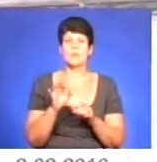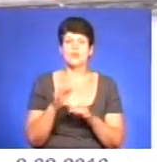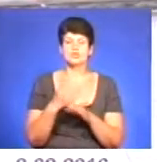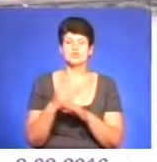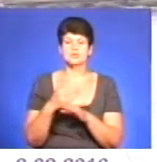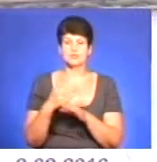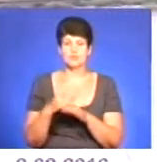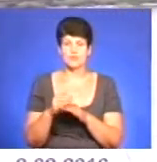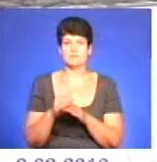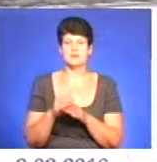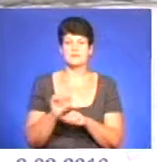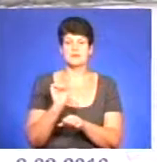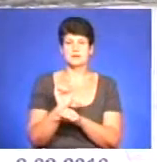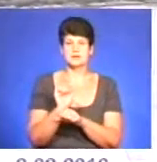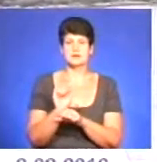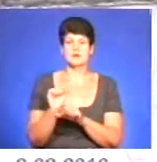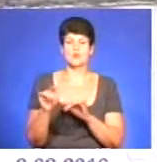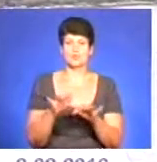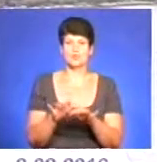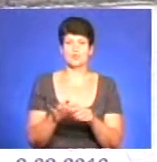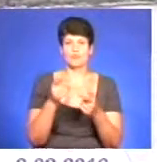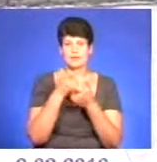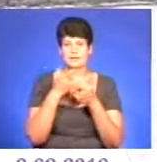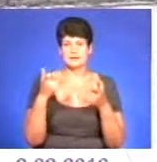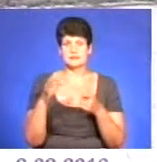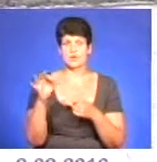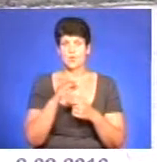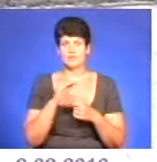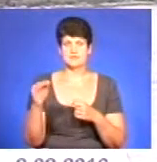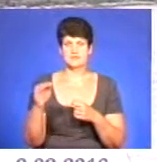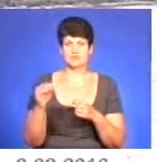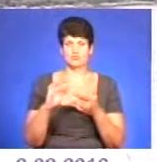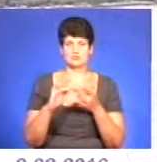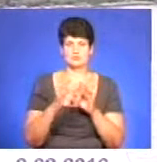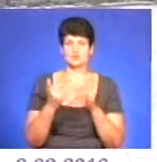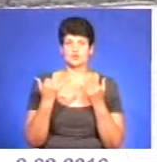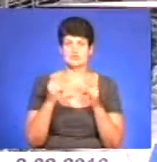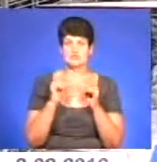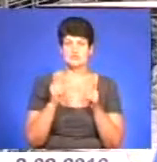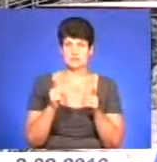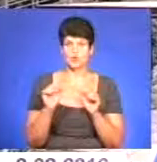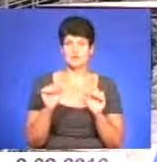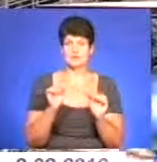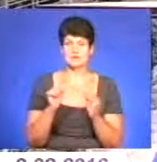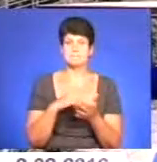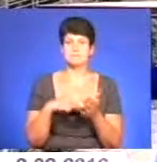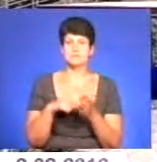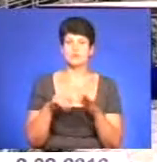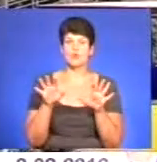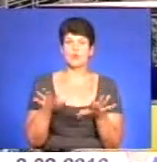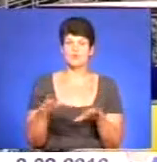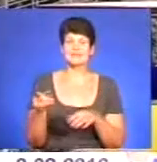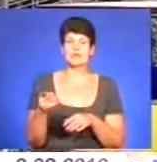перекриття руху транспорту водіїв попередили на офіційному сайті. Сьогодні, згідно розпорядження міського голови